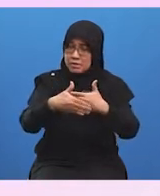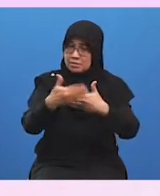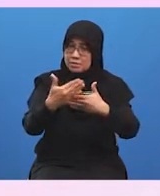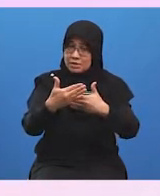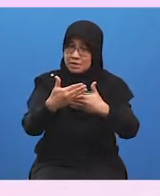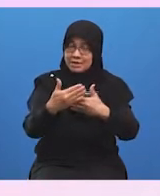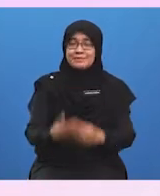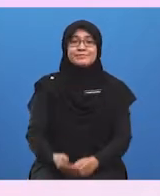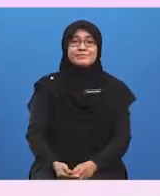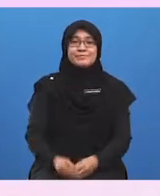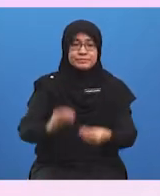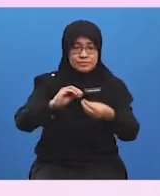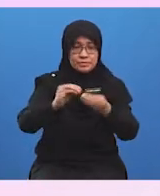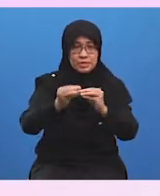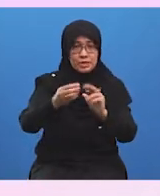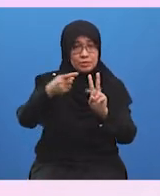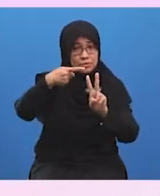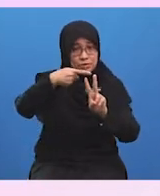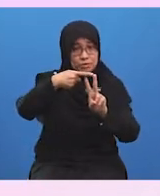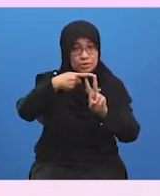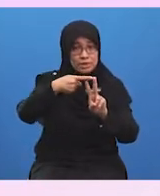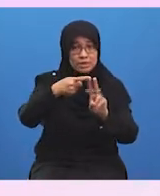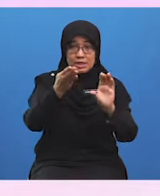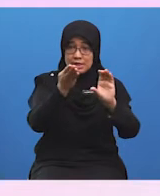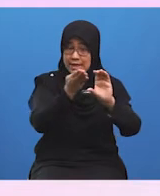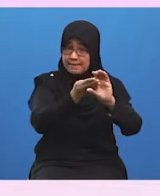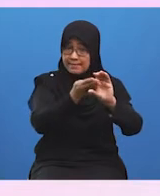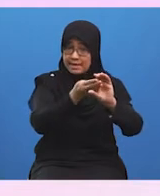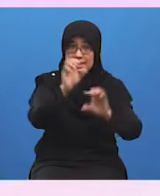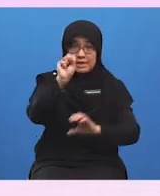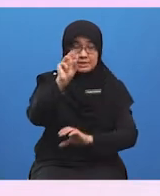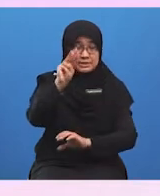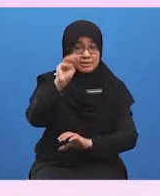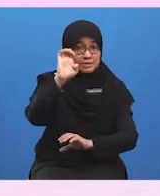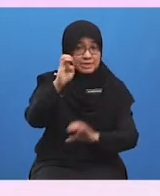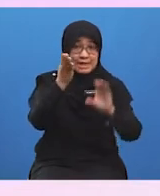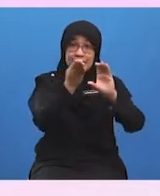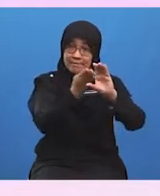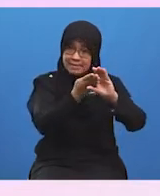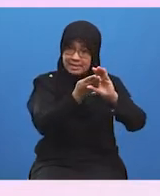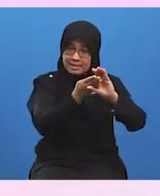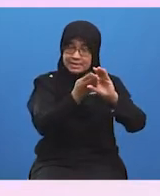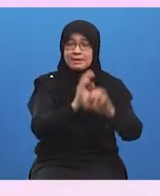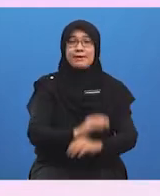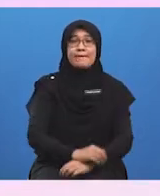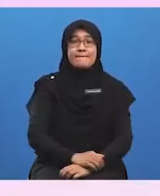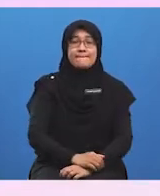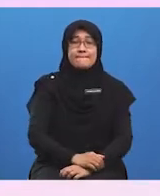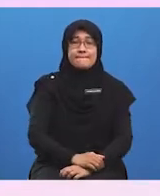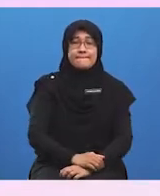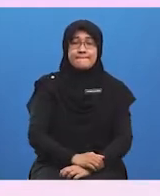Agensi kerajaan yang kedua ialah Bank Perusahaan Kecil dan Sederhana Malaysia Berhak, SME Bank.